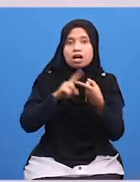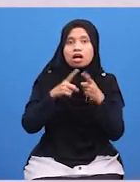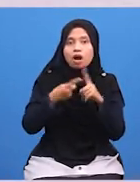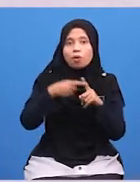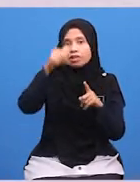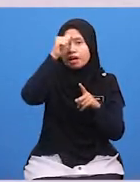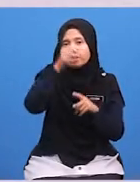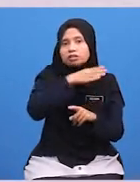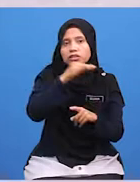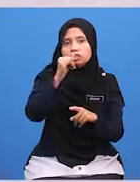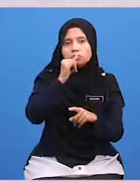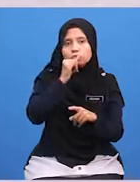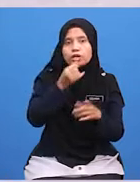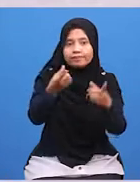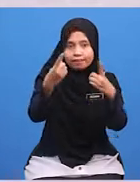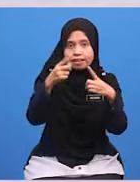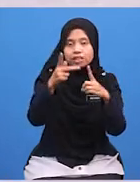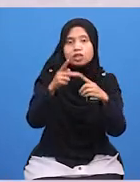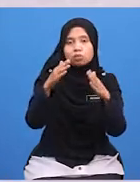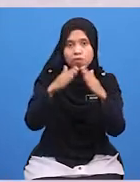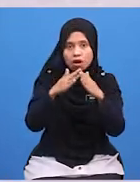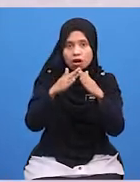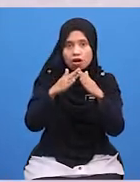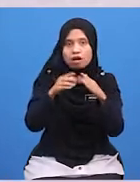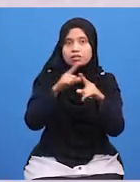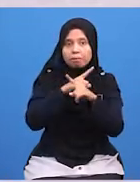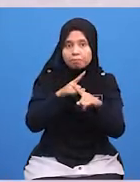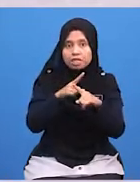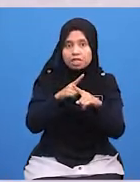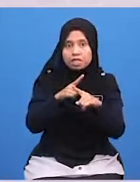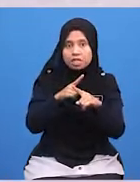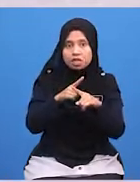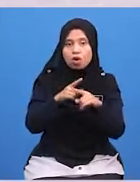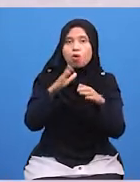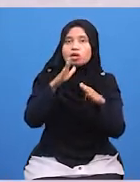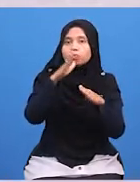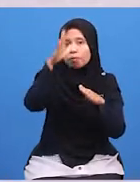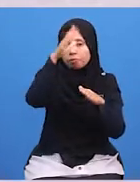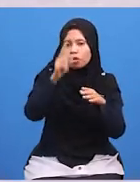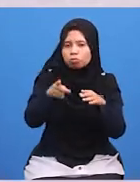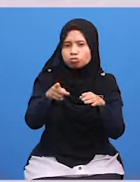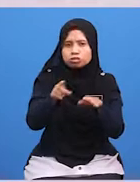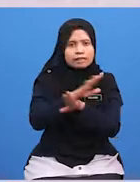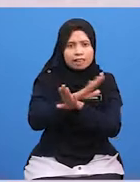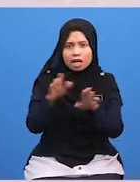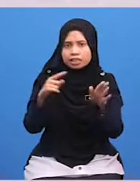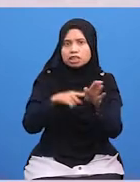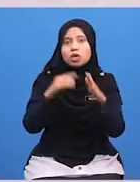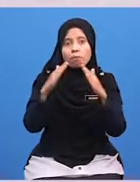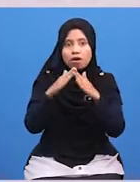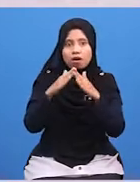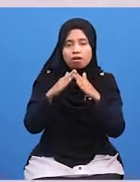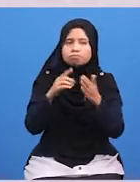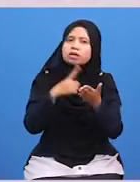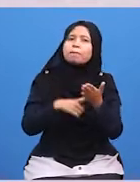Ayah Dan Ibu Kamu Datang Ke Rumah Kamu Tetapi Kedua Orang Tua Kamu Tiada Di Rumah